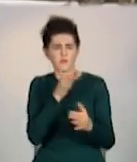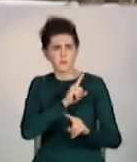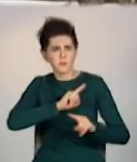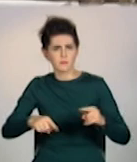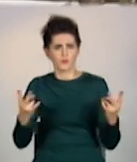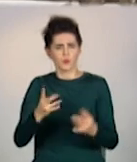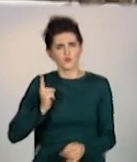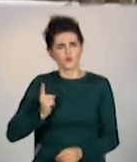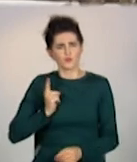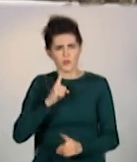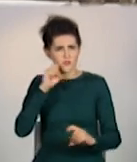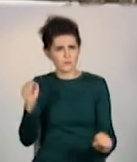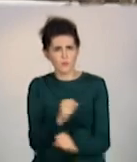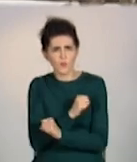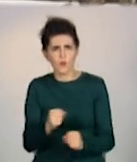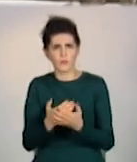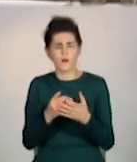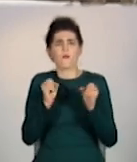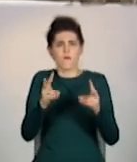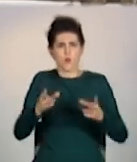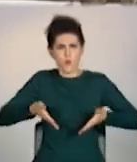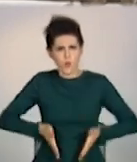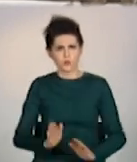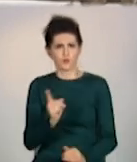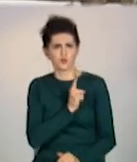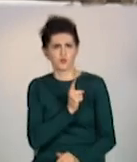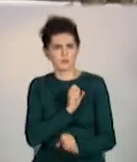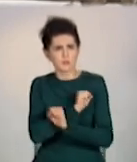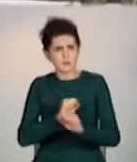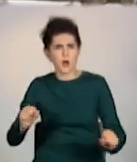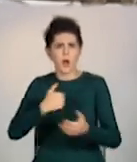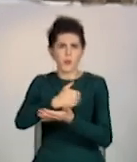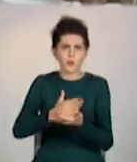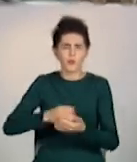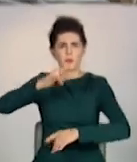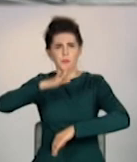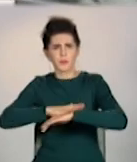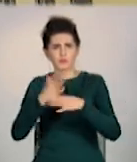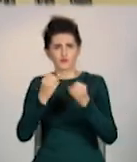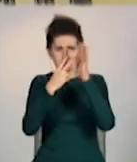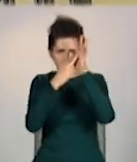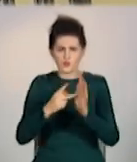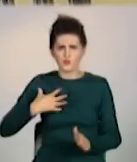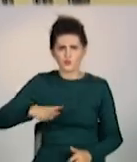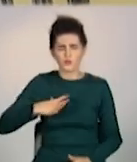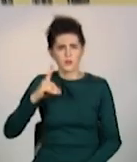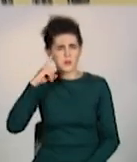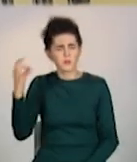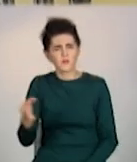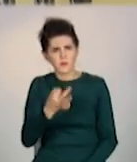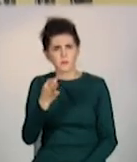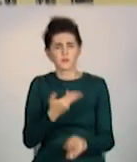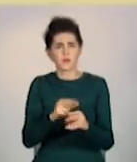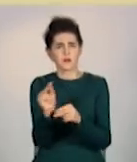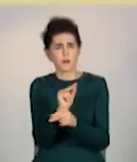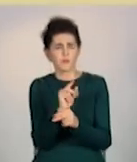може чекати роддом, отримання оборудовання і окончання ремонту ще 7 місяців. Хоч і ремонтують медзаклад